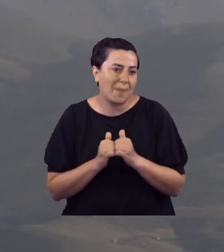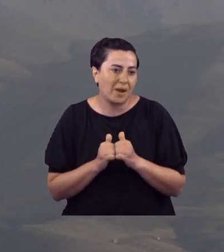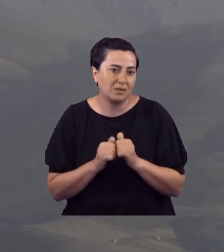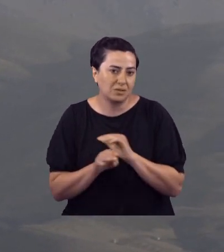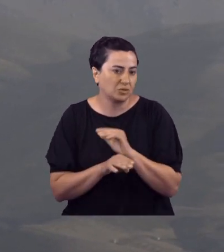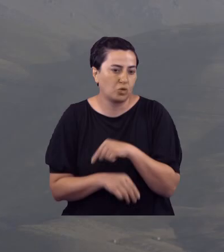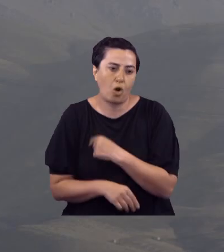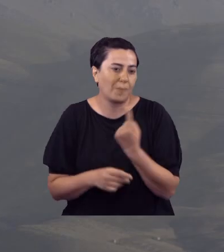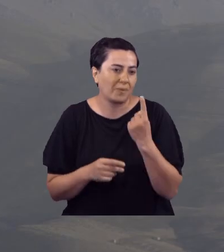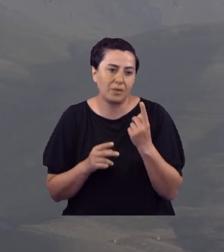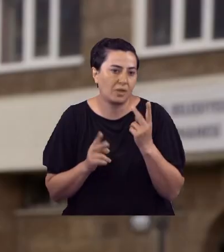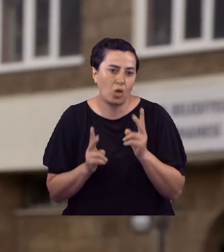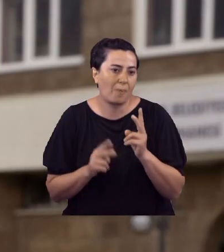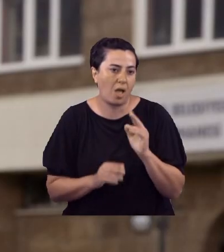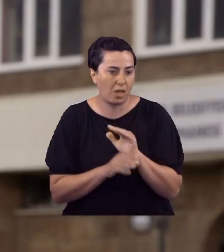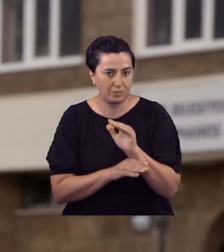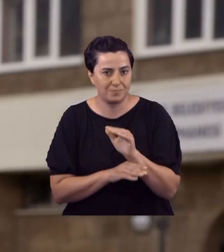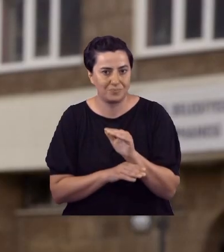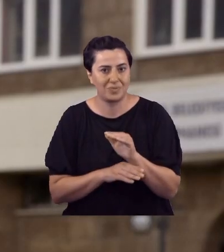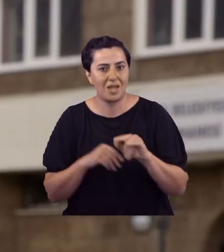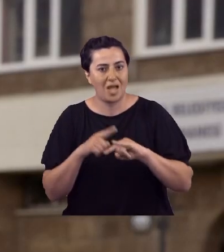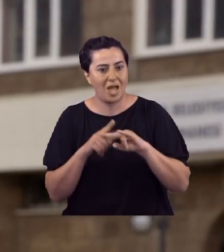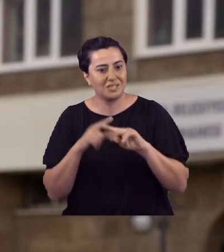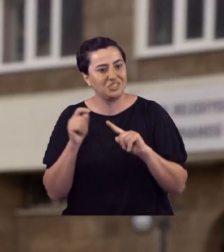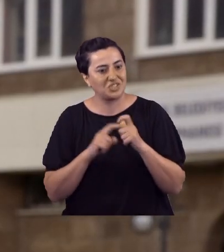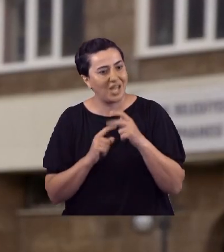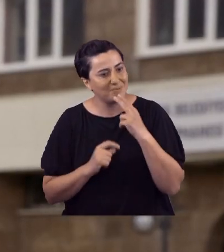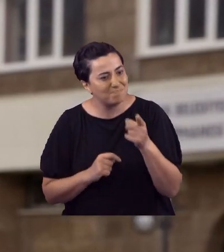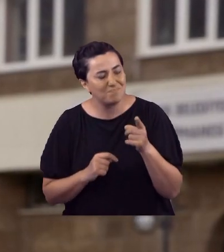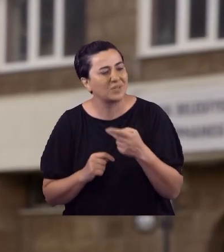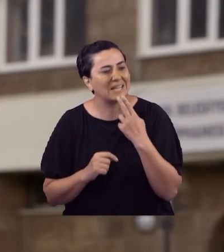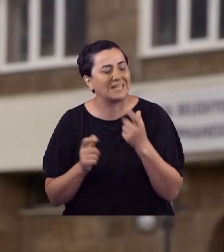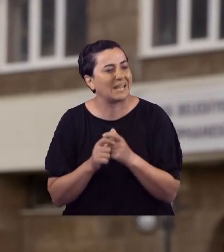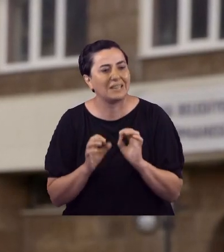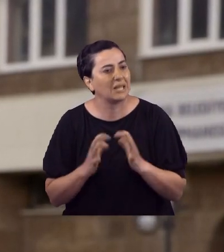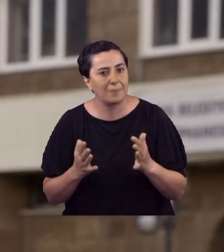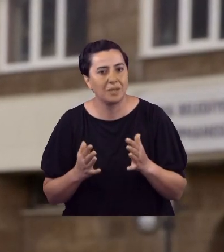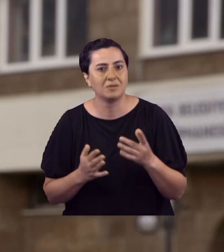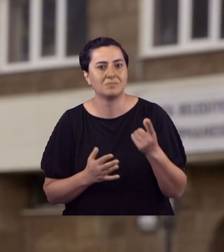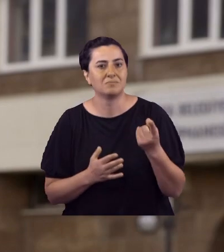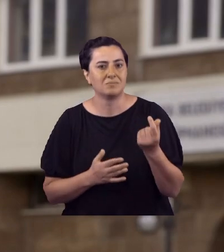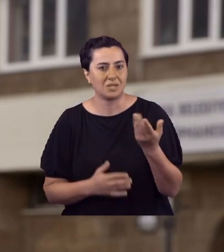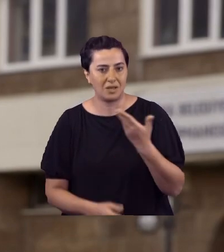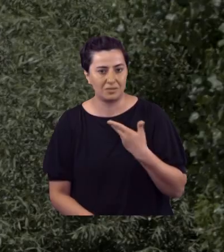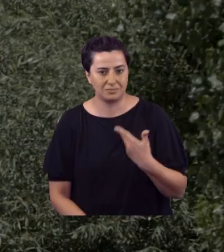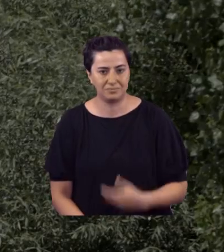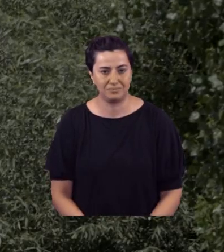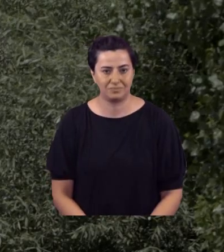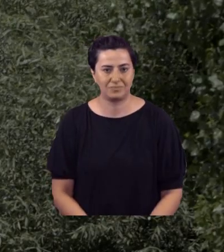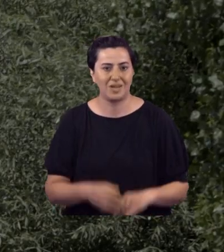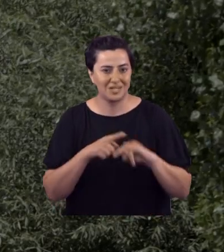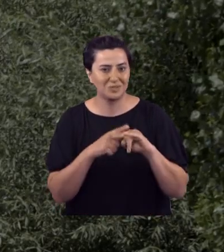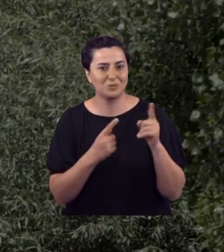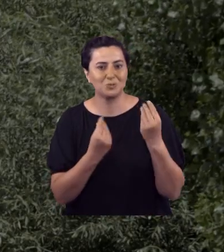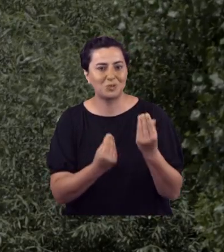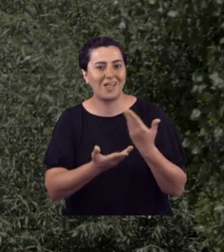normal bir hayatım vardı. Hatice Hanım'a söyledim ki, kadın dernek ne demek? Bana kadın derneği anlatır mısınız? Hatice Hanım o